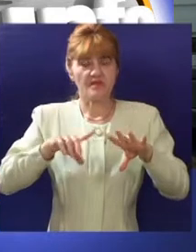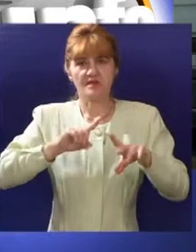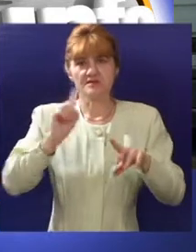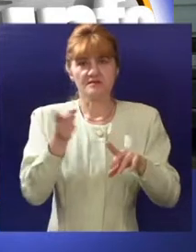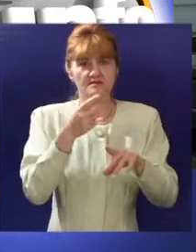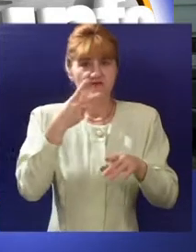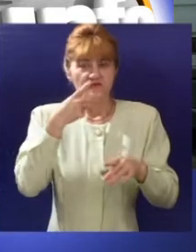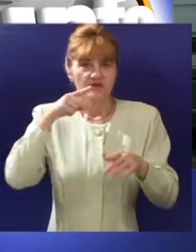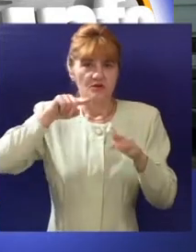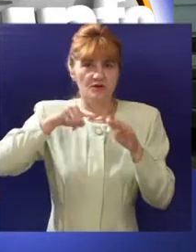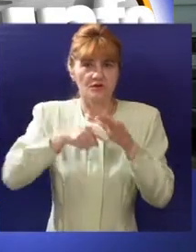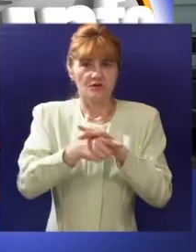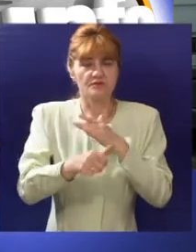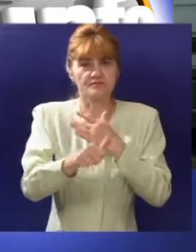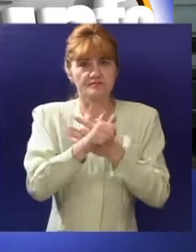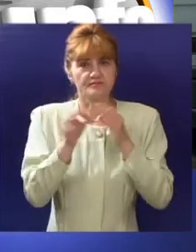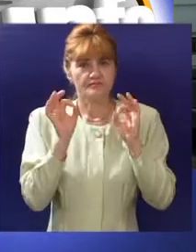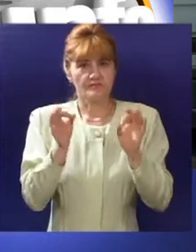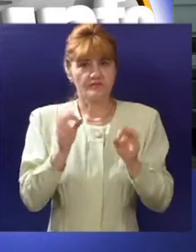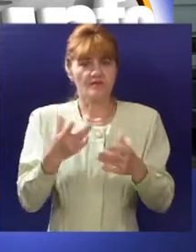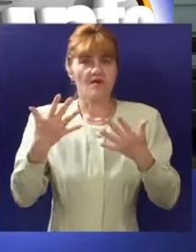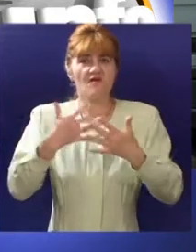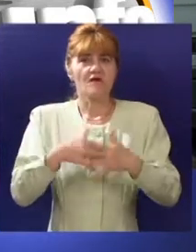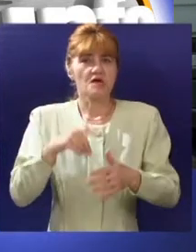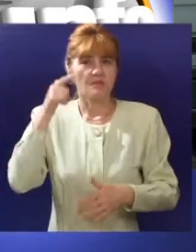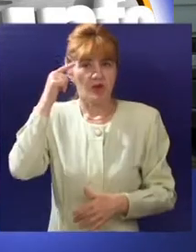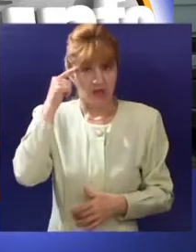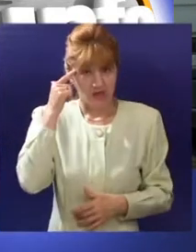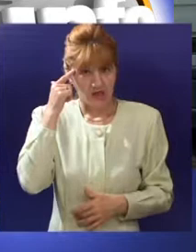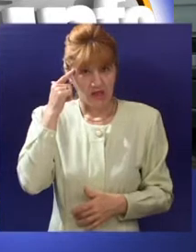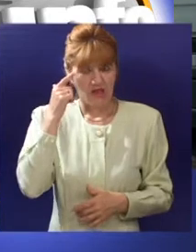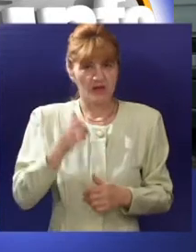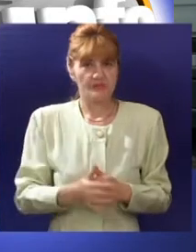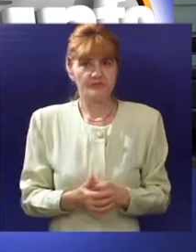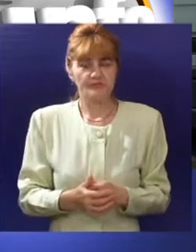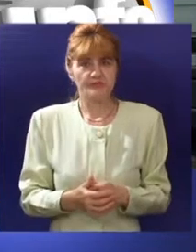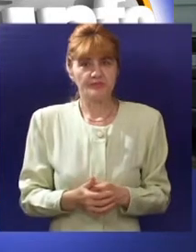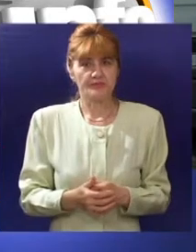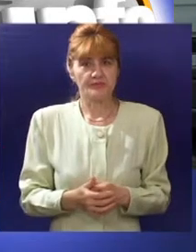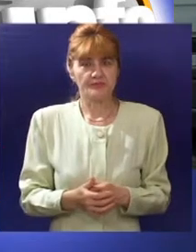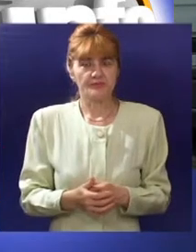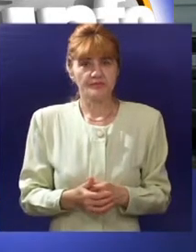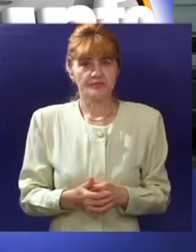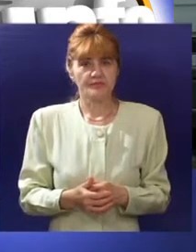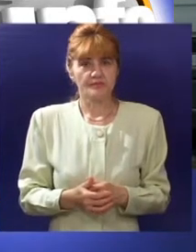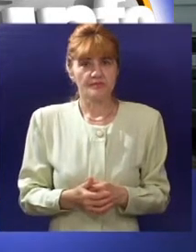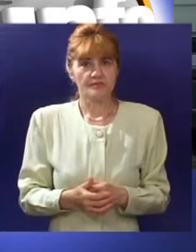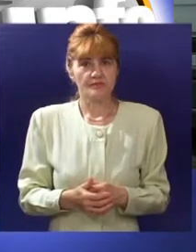kontejnera prvodnje kineske firme NucTech.